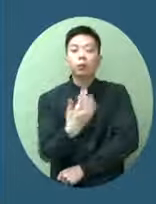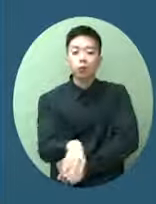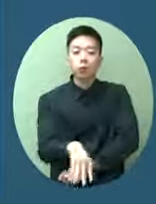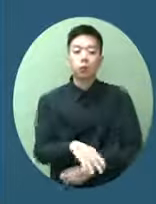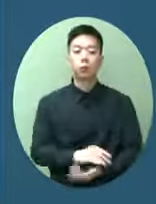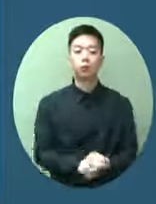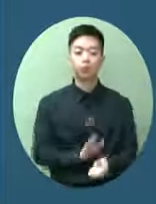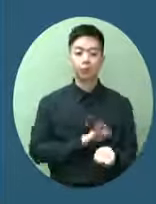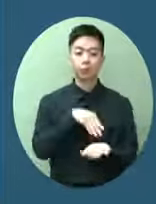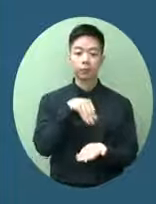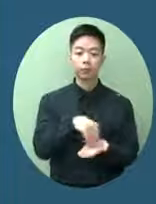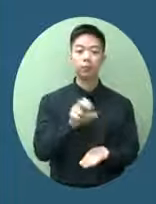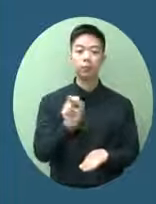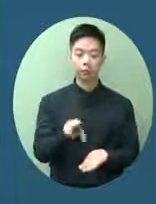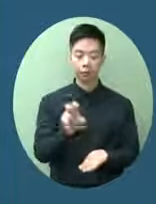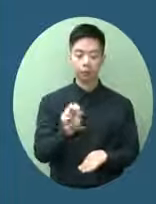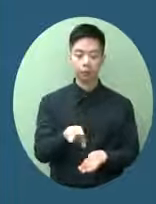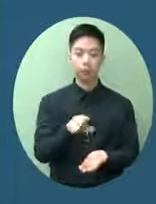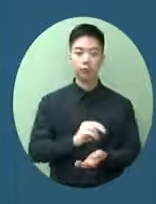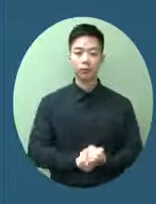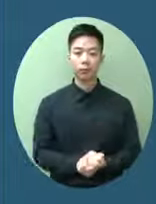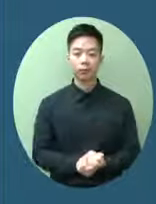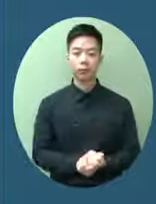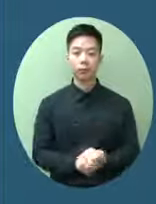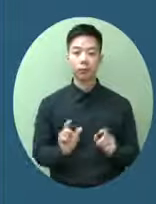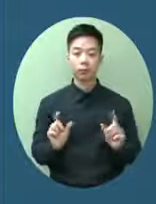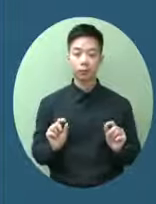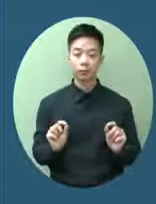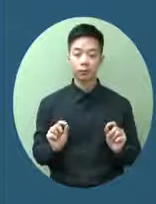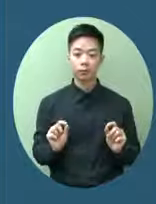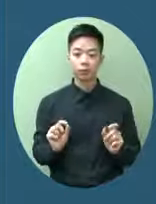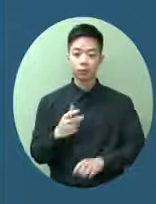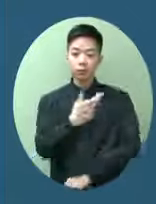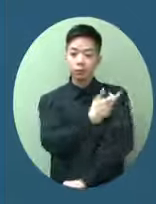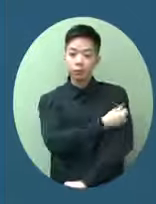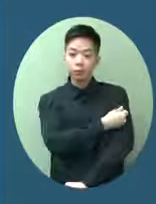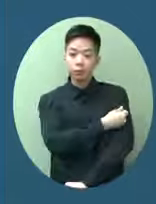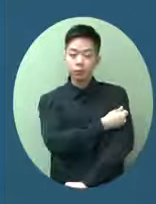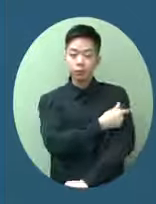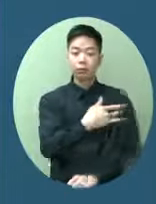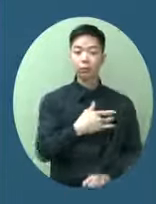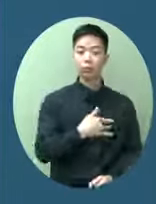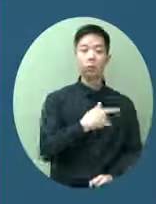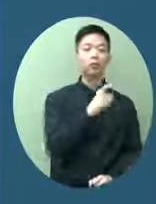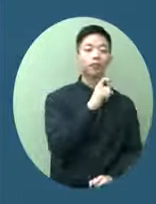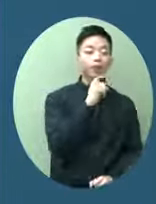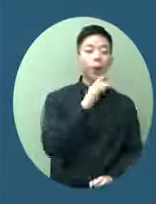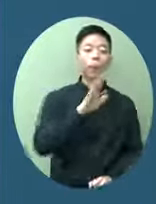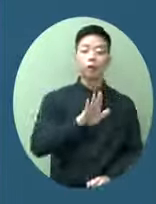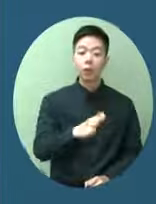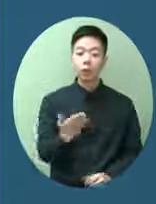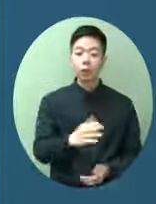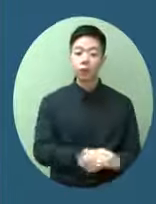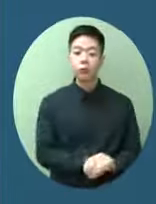但仍然都是確診說明打疫苗是有用的不過也難以防止